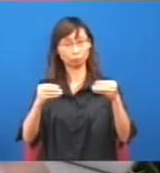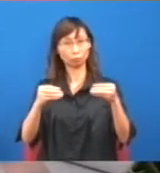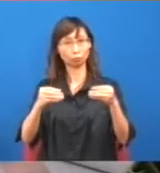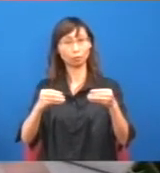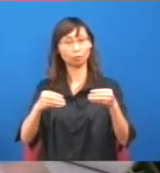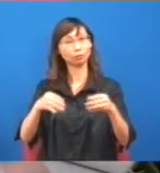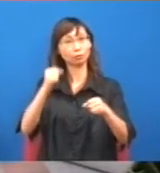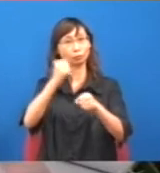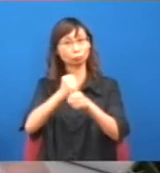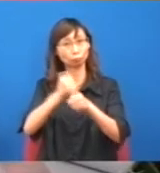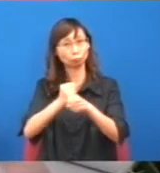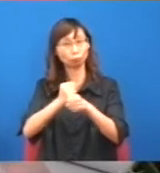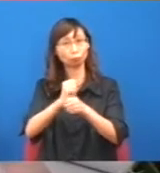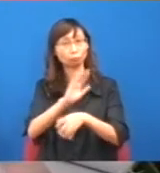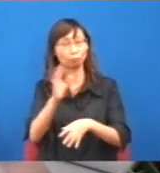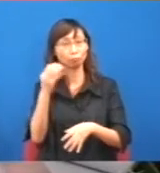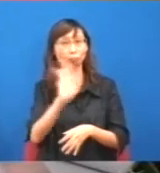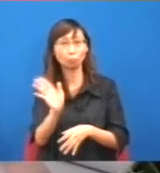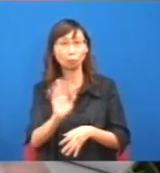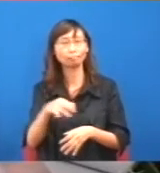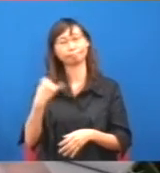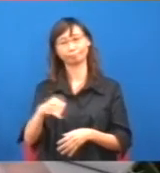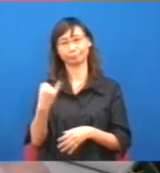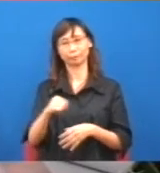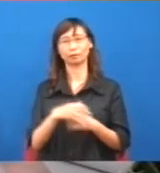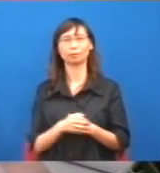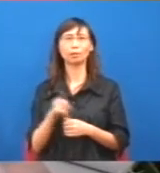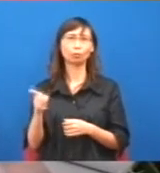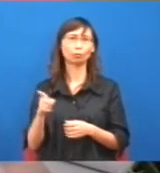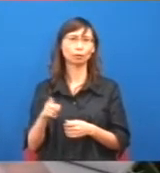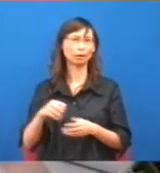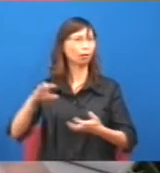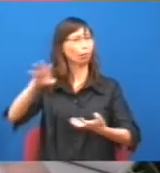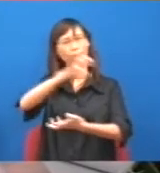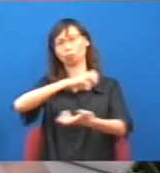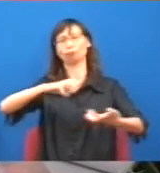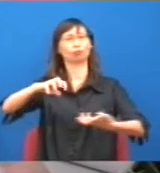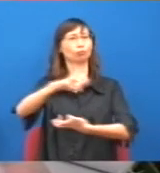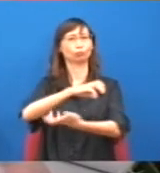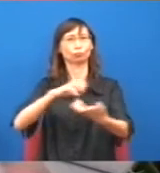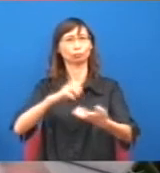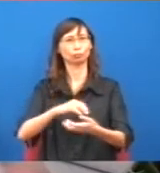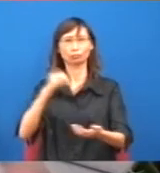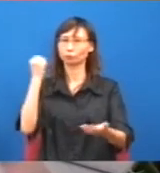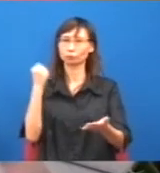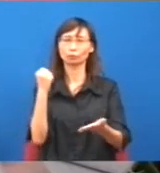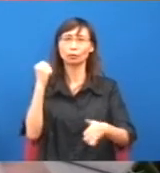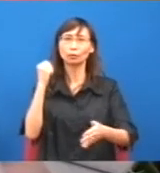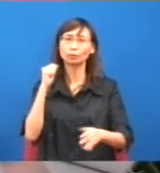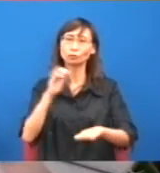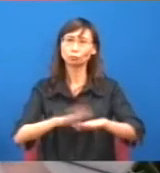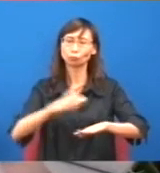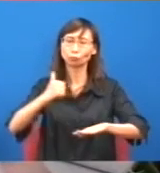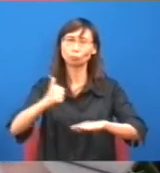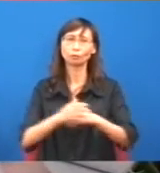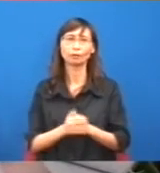他最擅長是混淆視聽偷換概念,現在的問題又是新界東,